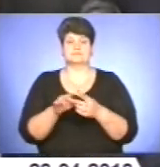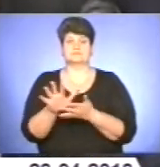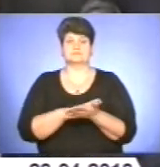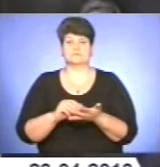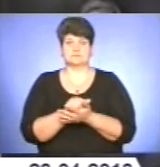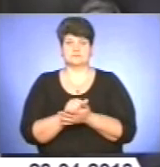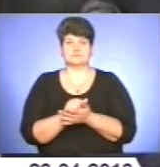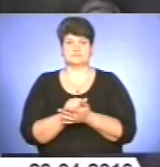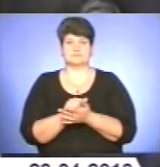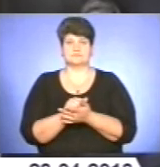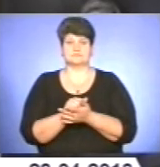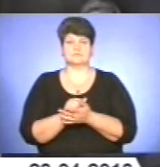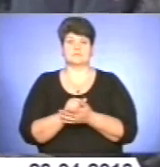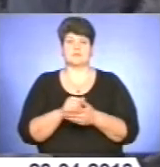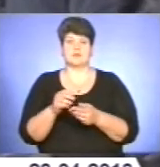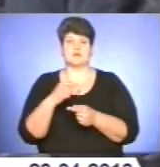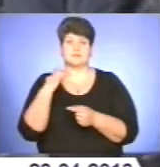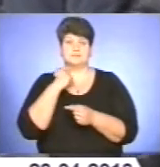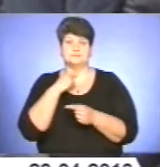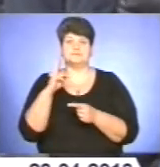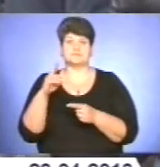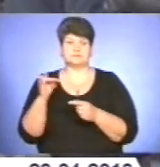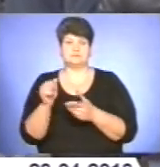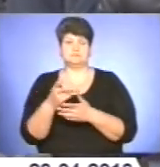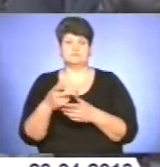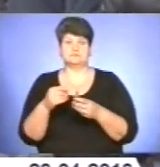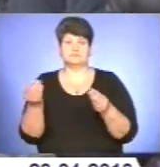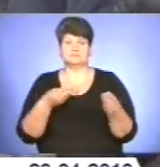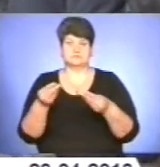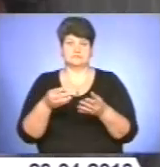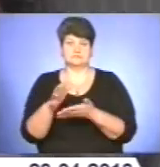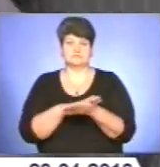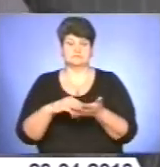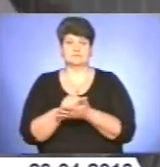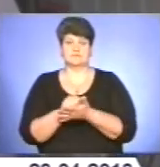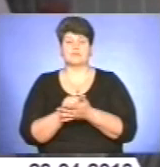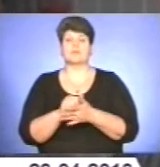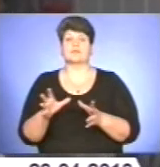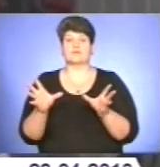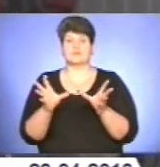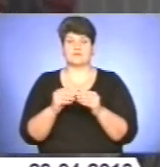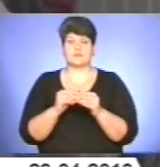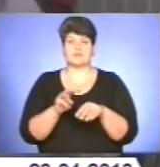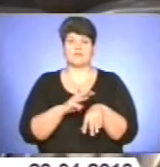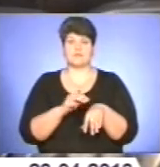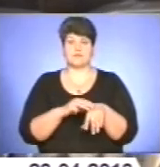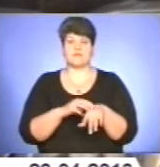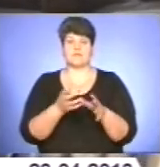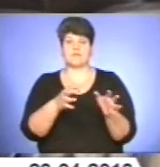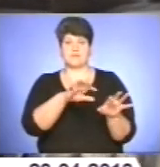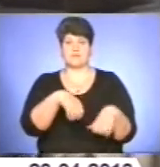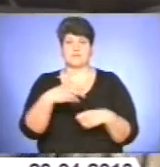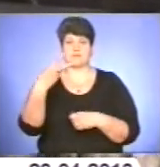перероблена на м'ясо кісткове борошно. Мешканці Чортківського ріону правоохоронці спільно з працівниками рибоохорони вилучили понад 20